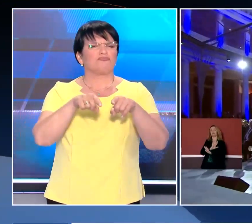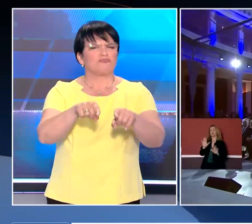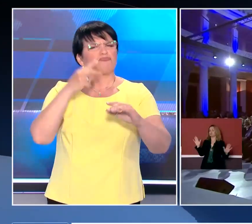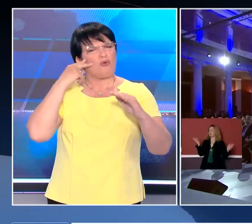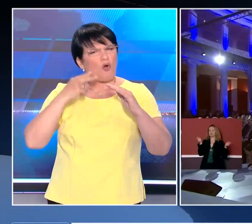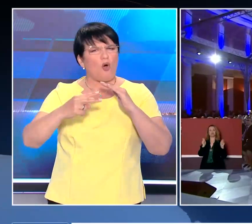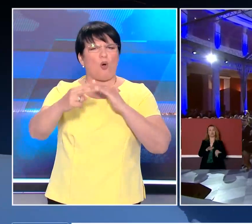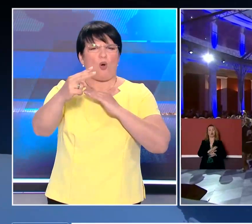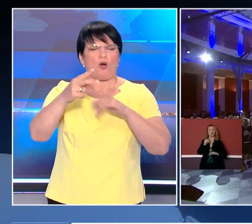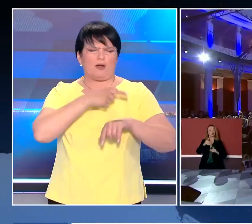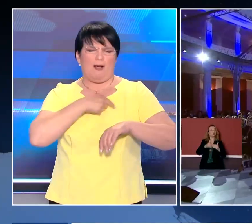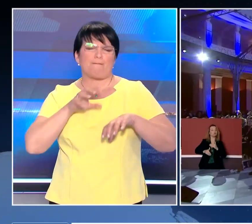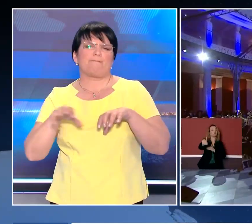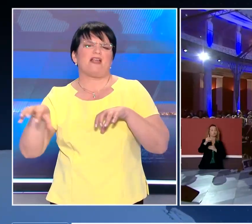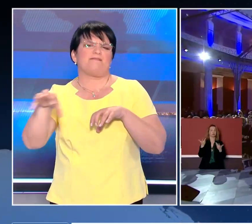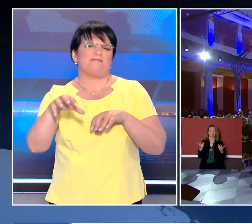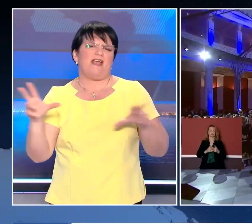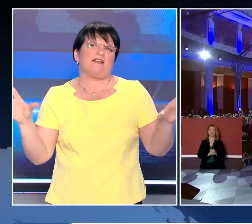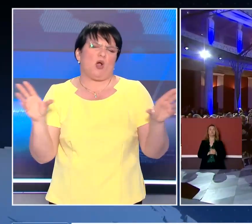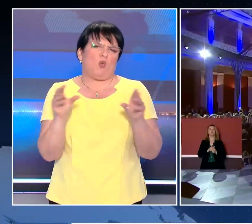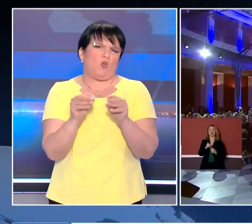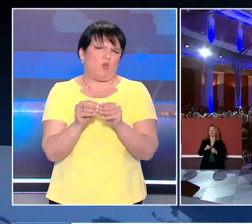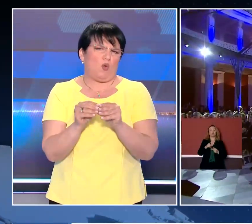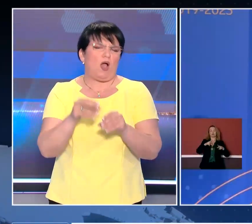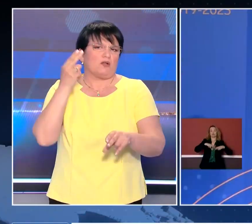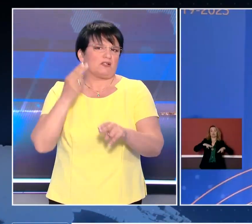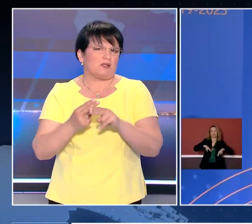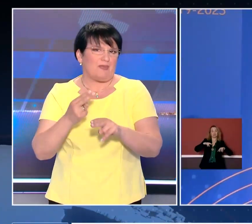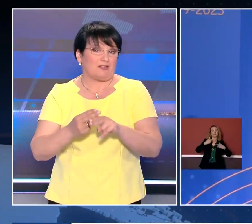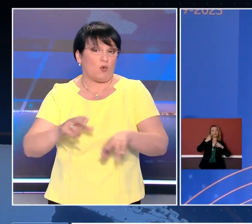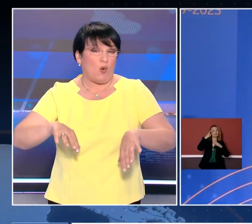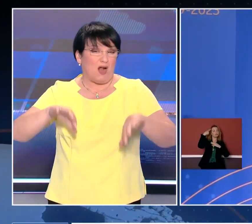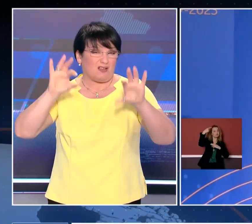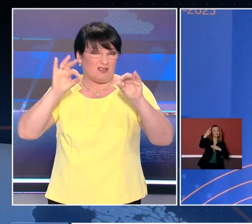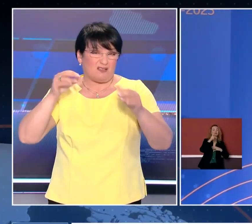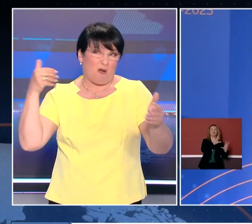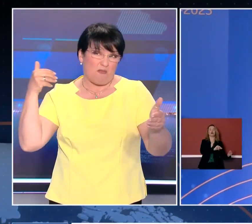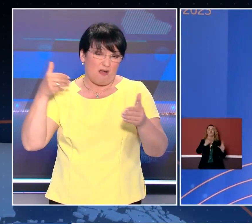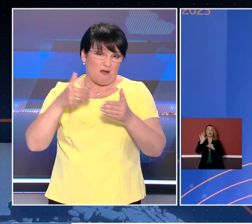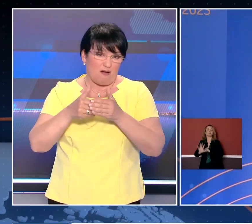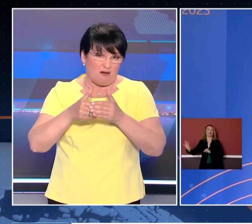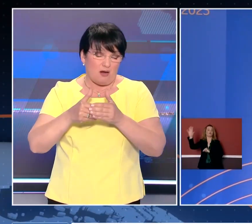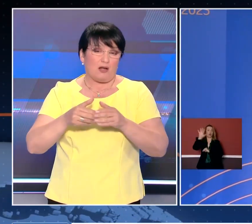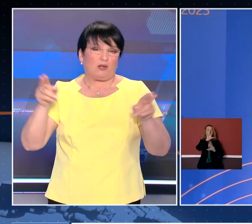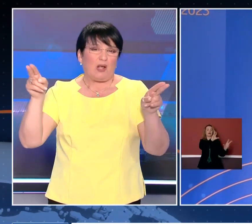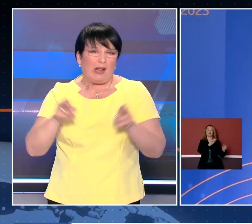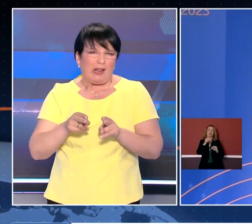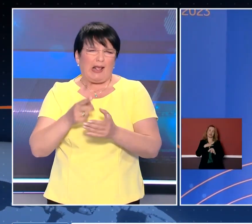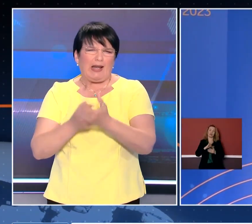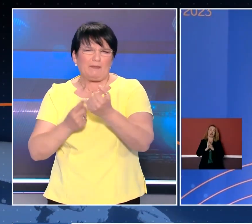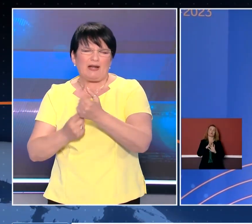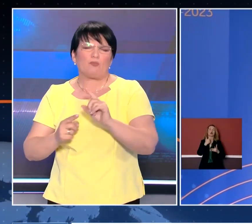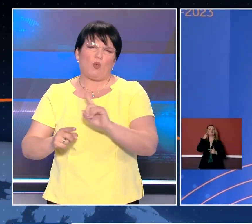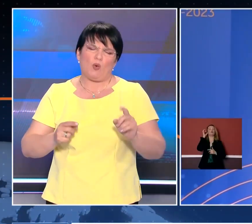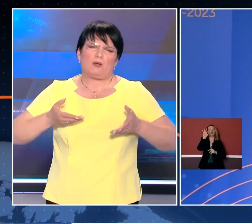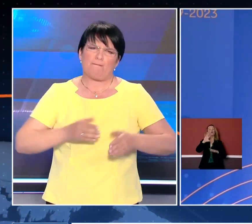όραμα της περιφέρειας Αττικής, έτσι ώστε το σημαντικό έργο αυτό το οποίο έχει ξεκινήσει, να μην είναι ημιτελές, όπως και στην